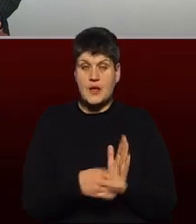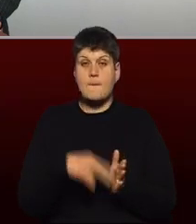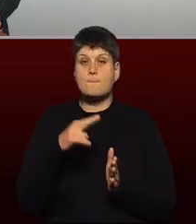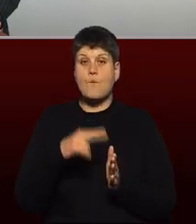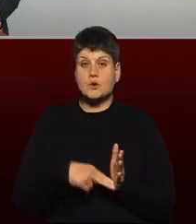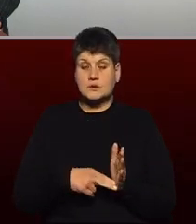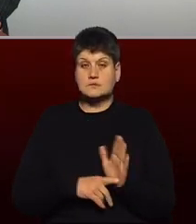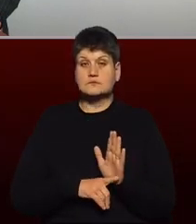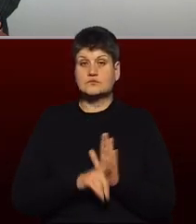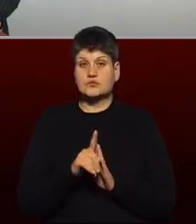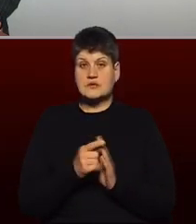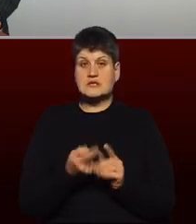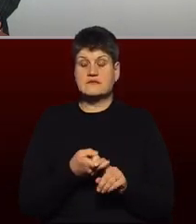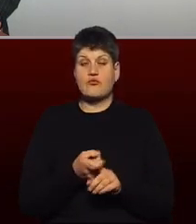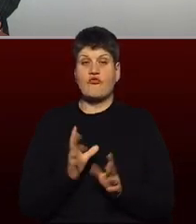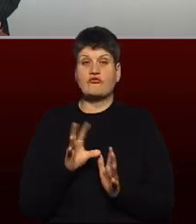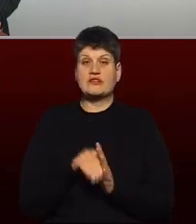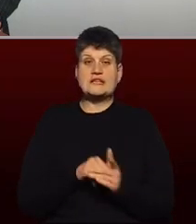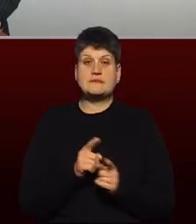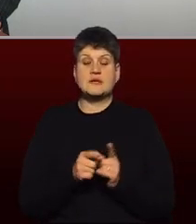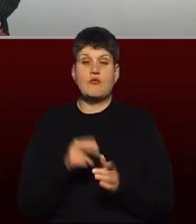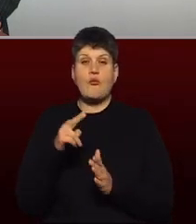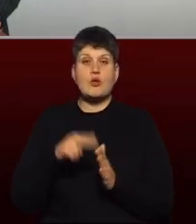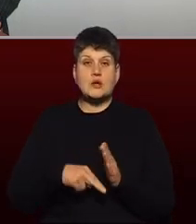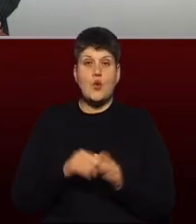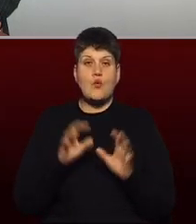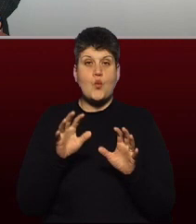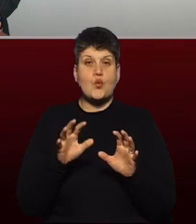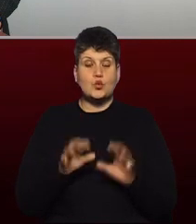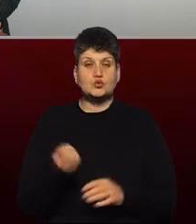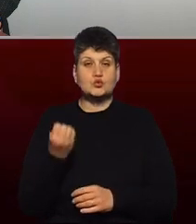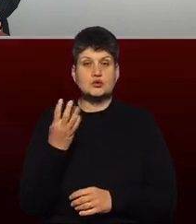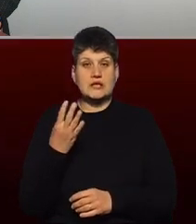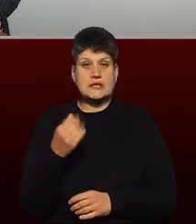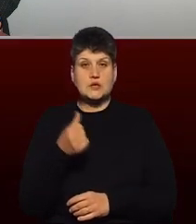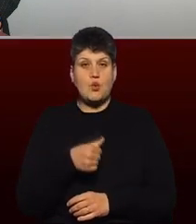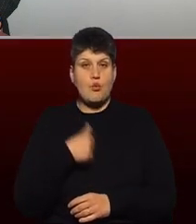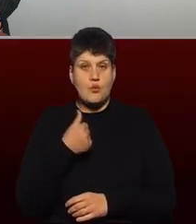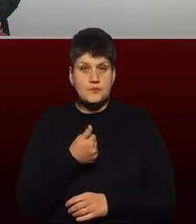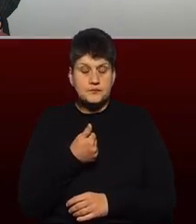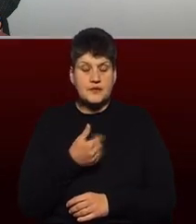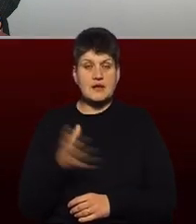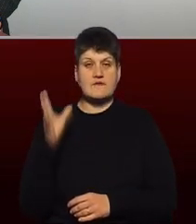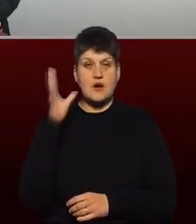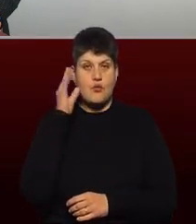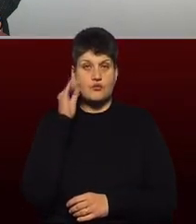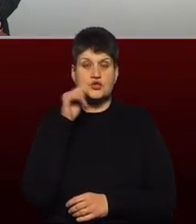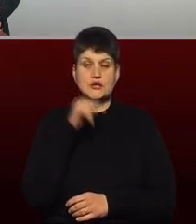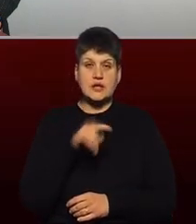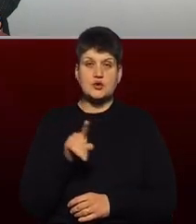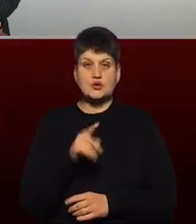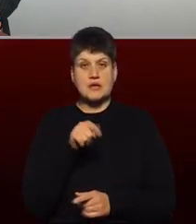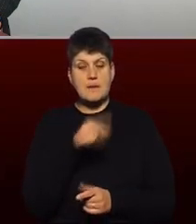зв'язку з внесеними змінами до податкового кодексу. З 14-го року. І враховуючи те, що так передбачено